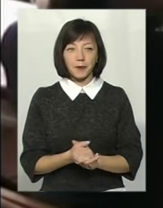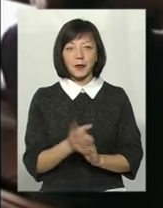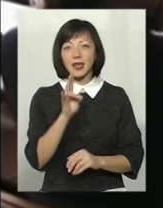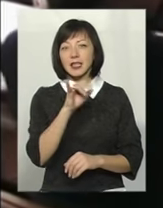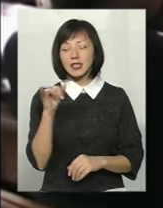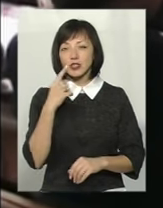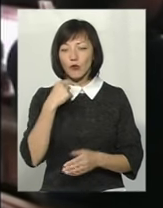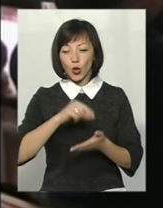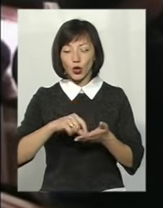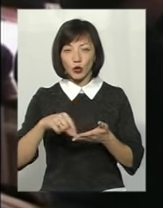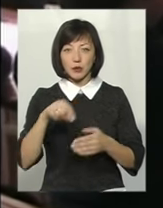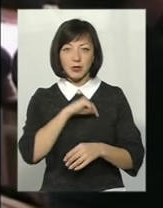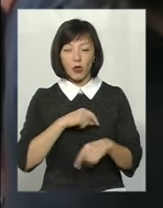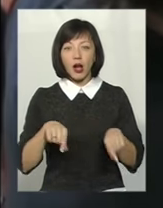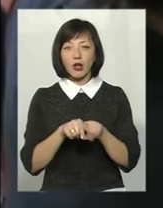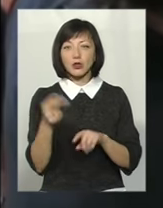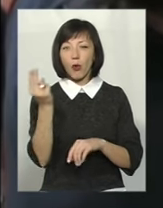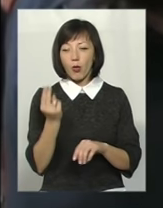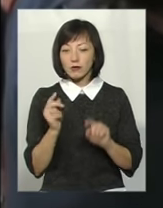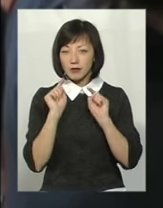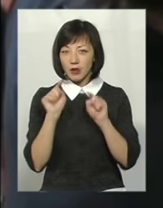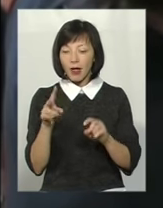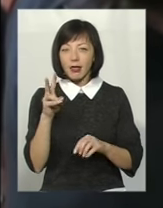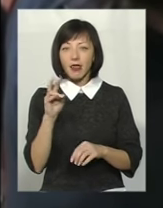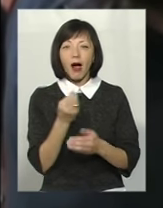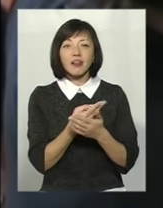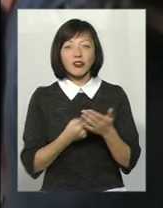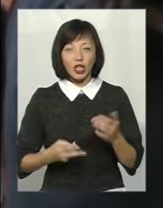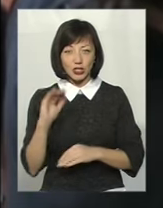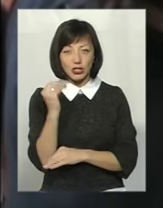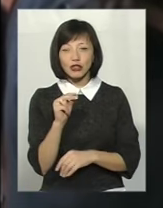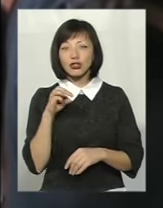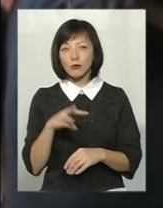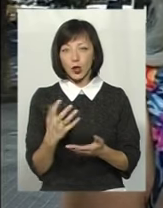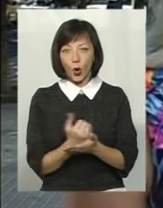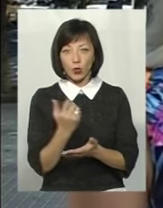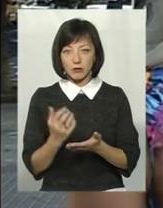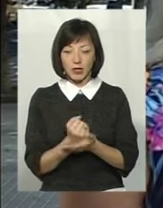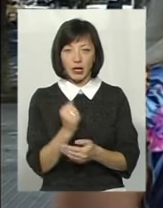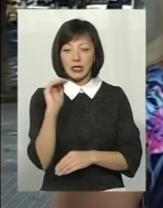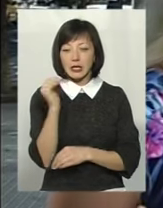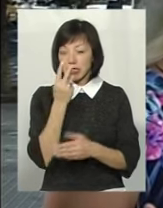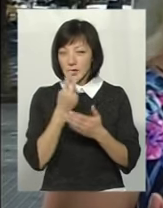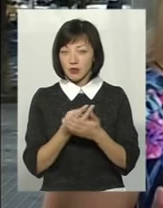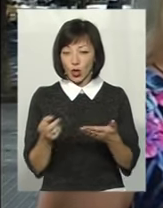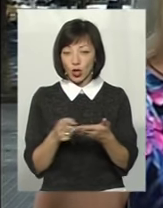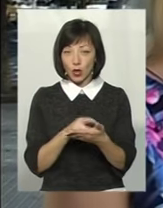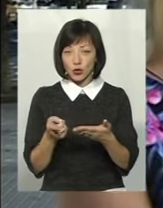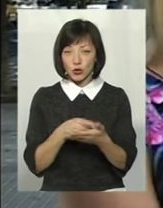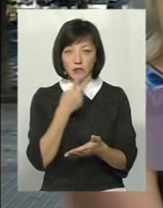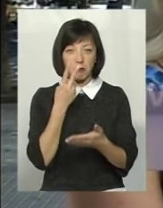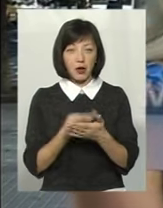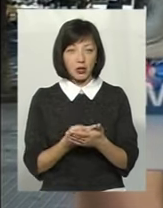ручці, психологи стверджують, такий колір акцентує скоріш на невдачах дитини, ніж на її успіхах. Дитина дивиться на зошит і вона бачить